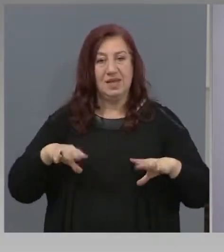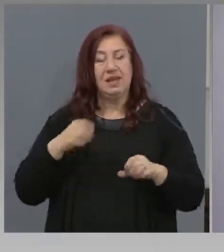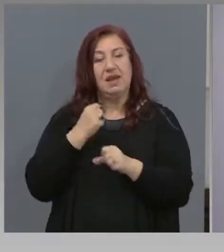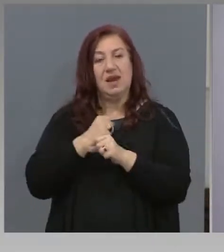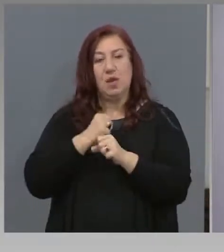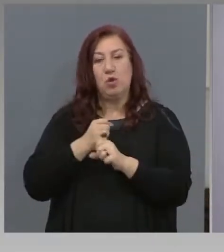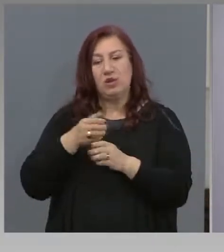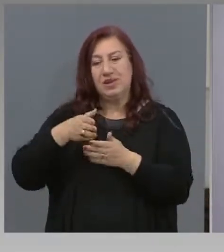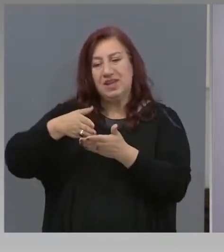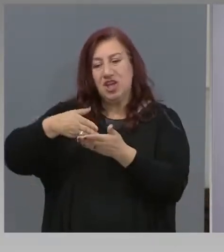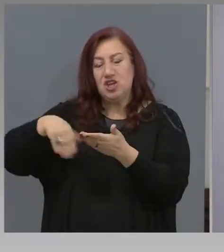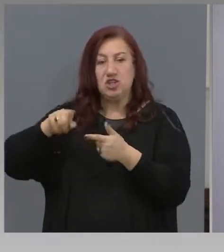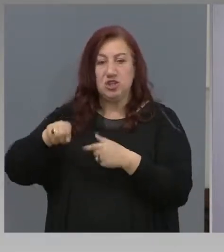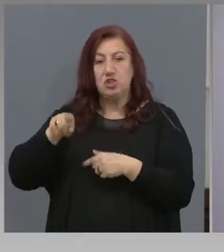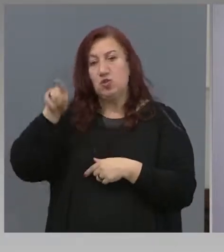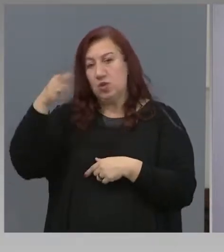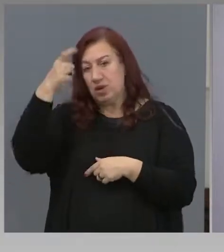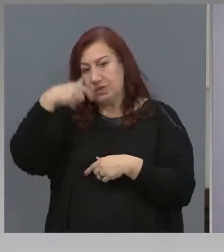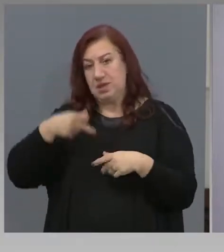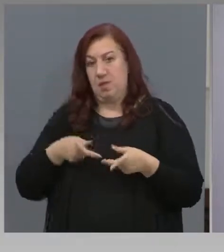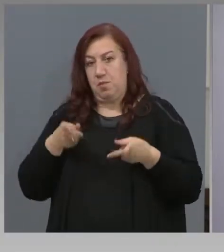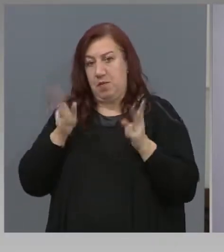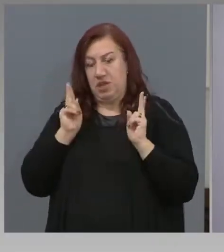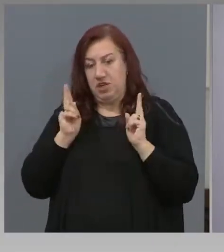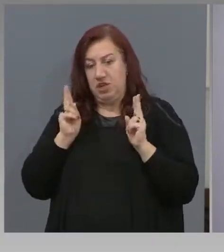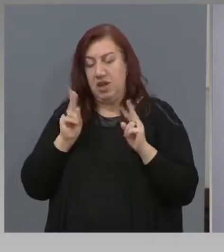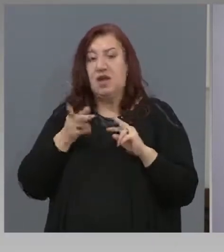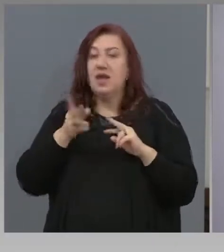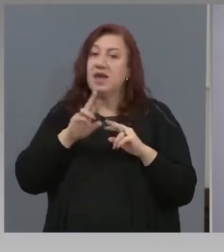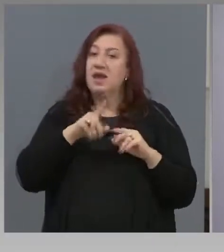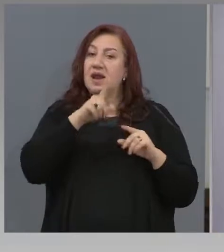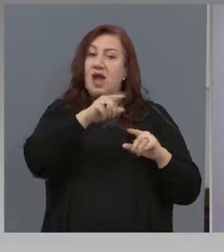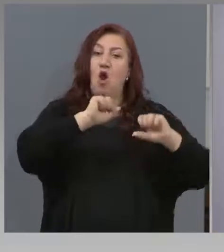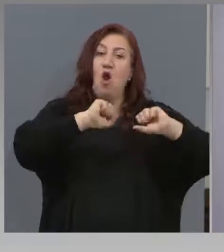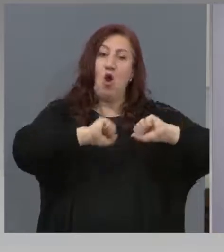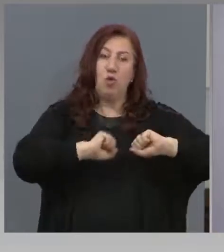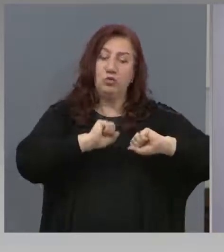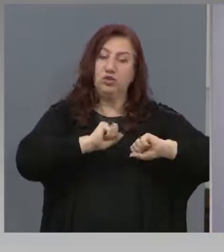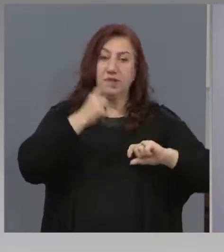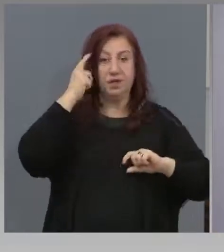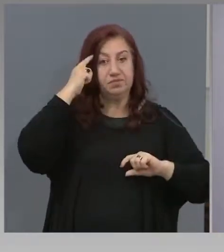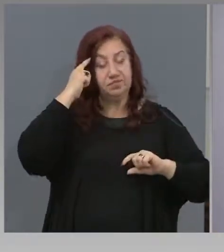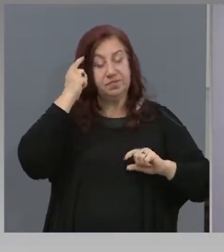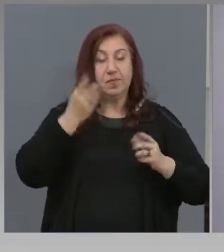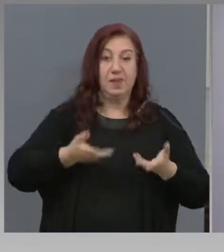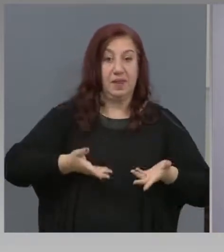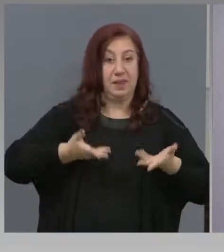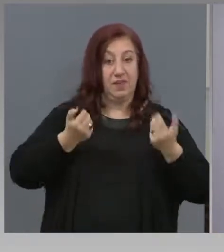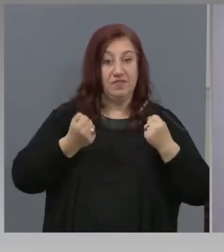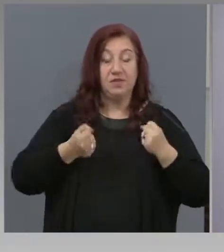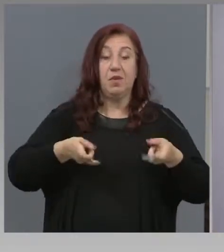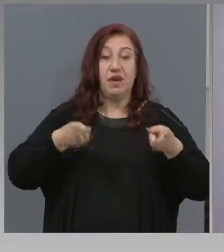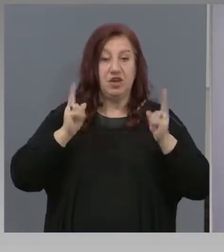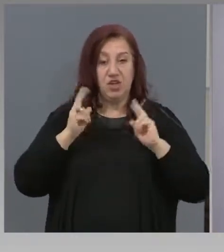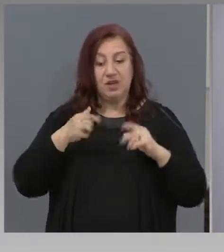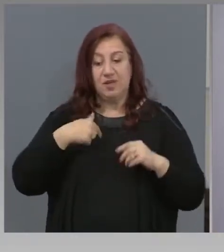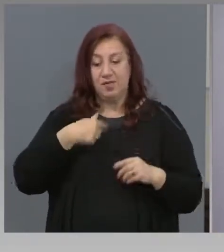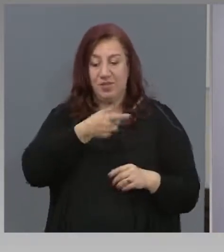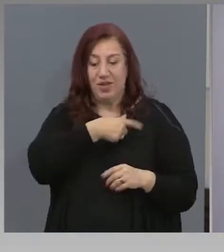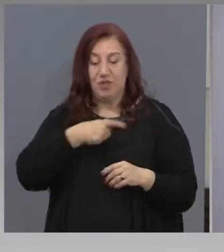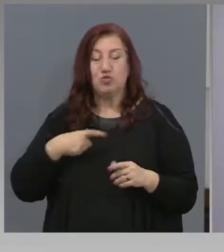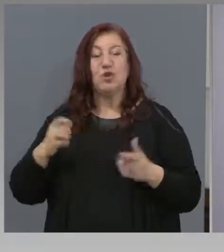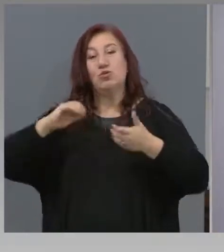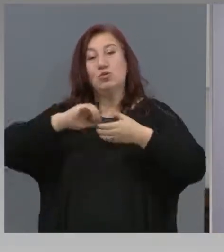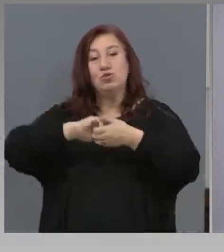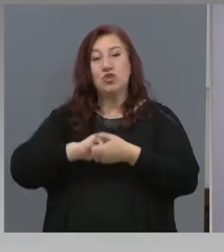по тяхно решение или по решение на съответната община. Ние с Националното сдружение на общините сме изпратили препоръки